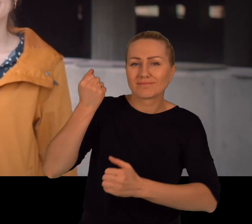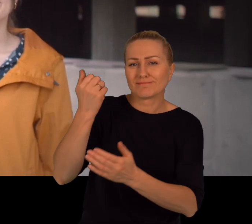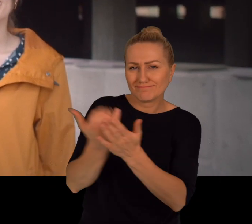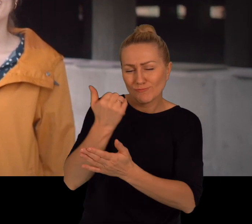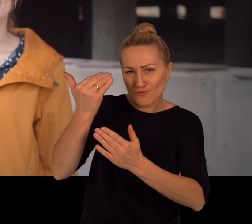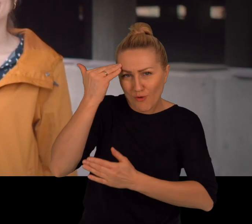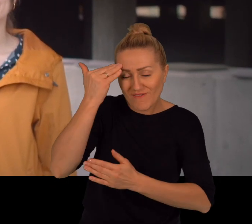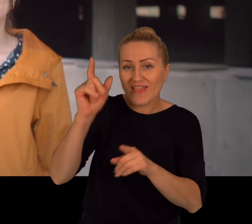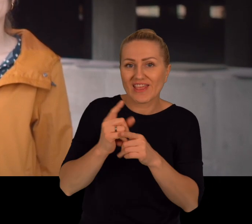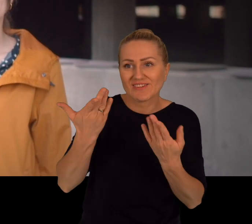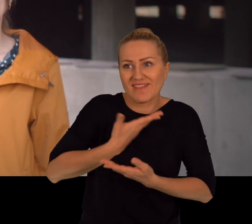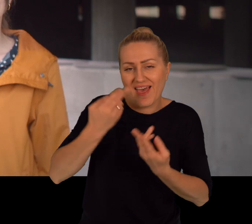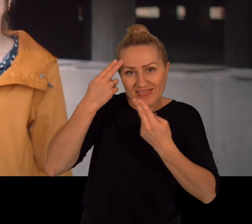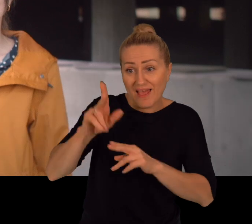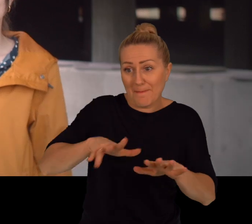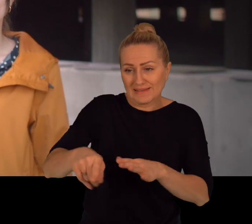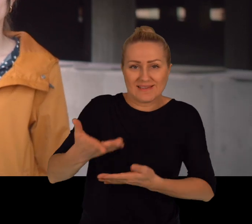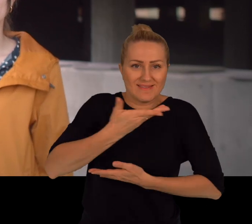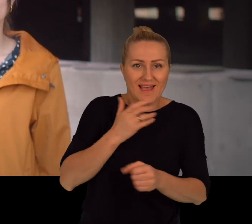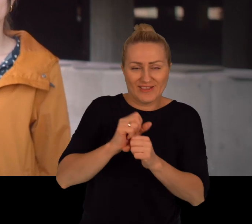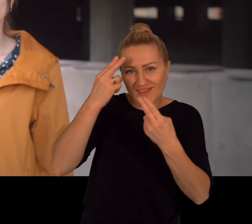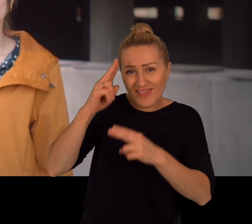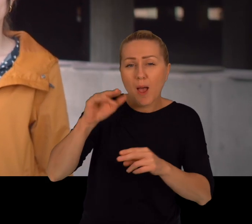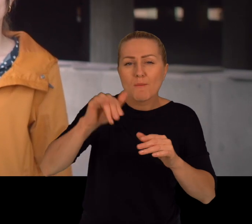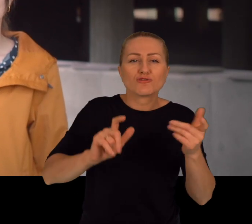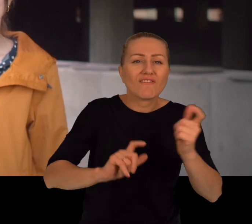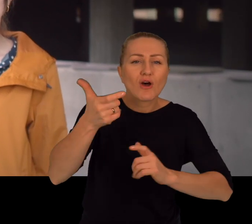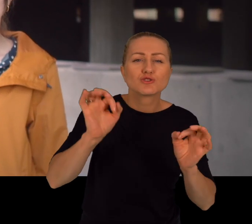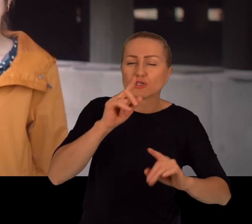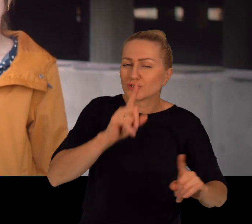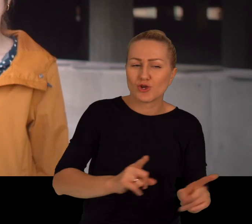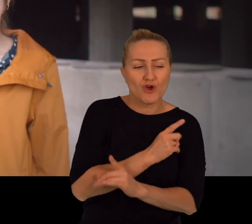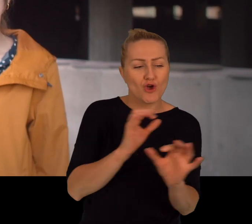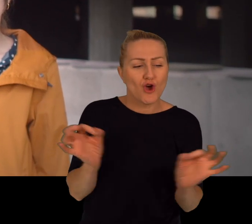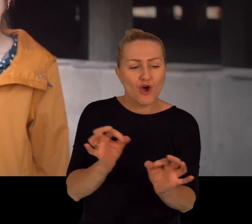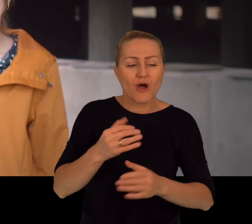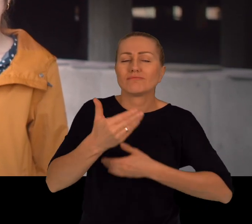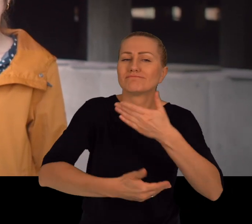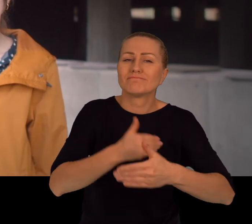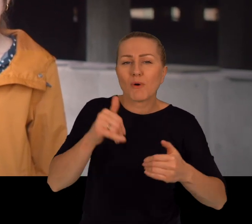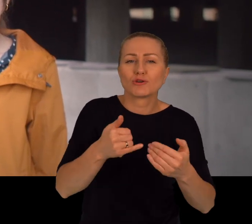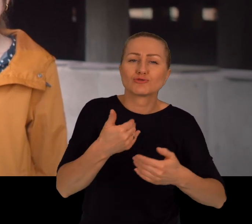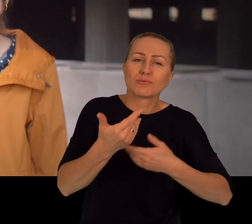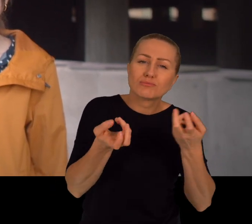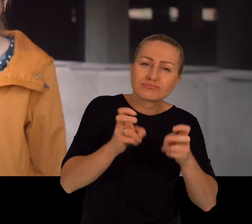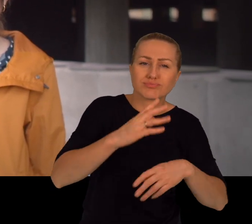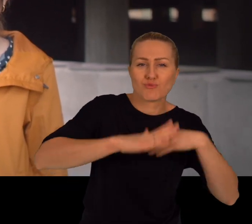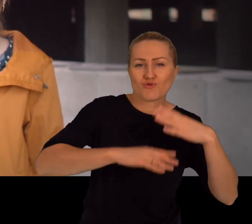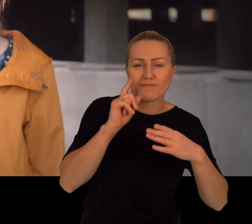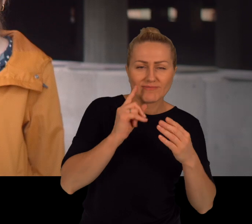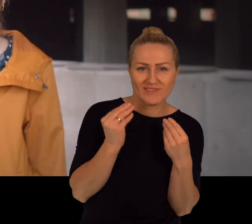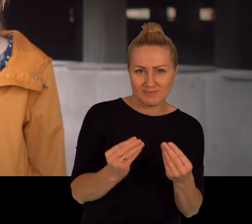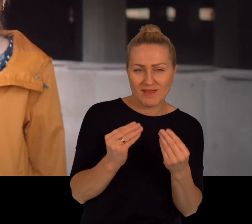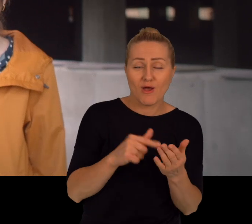może też mieć jakąś nadzieję i wydaje mi się, że to miejsce daje mi taką nadzieję, że może się wydarzyć coś strasznego i można na tym zbudować coś wspaniałego i